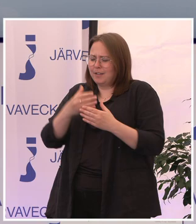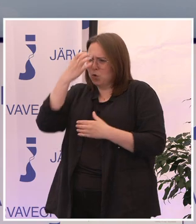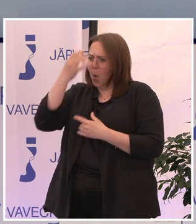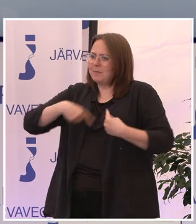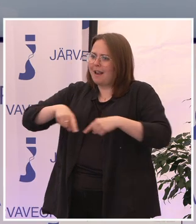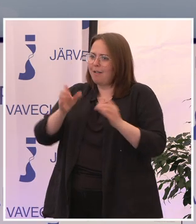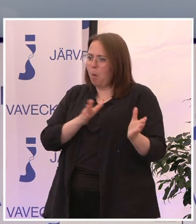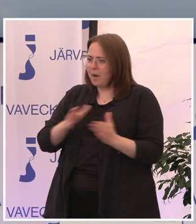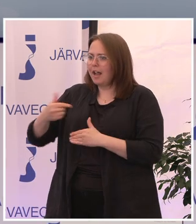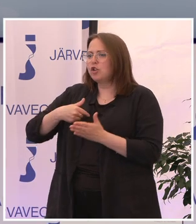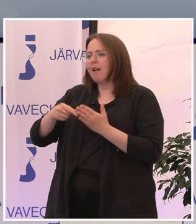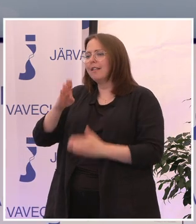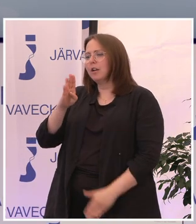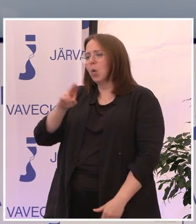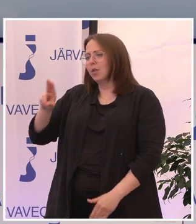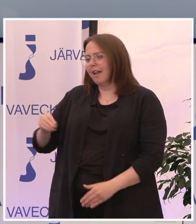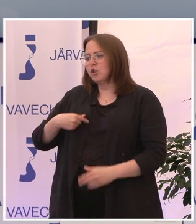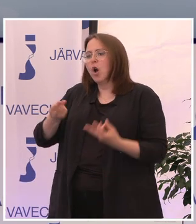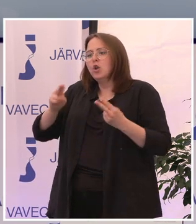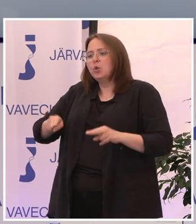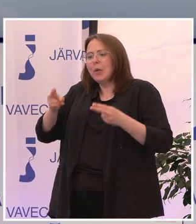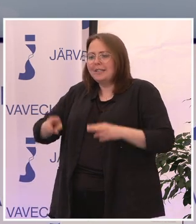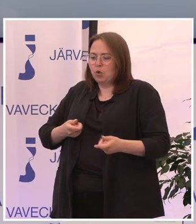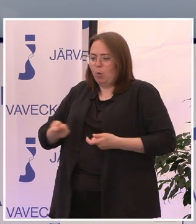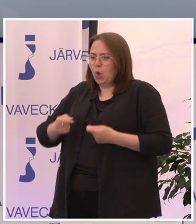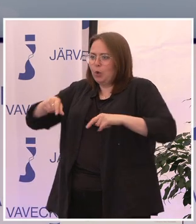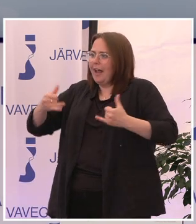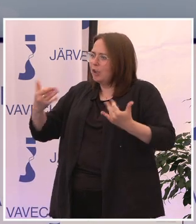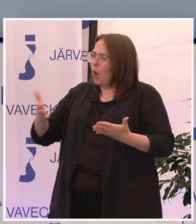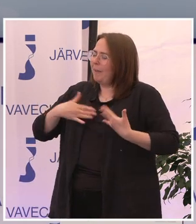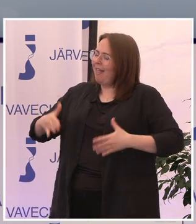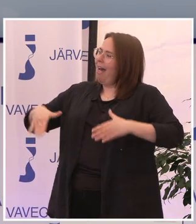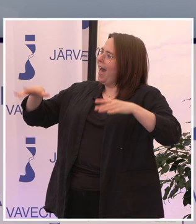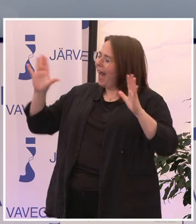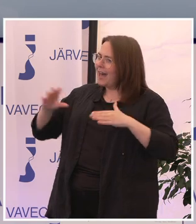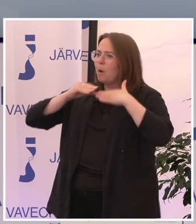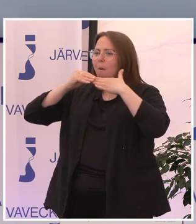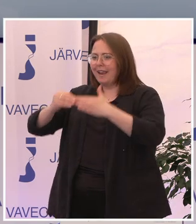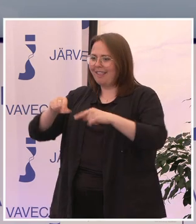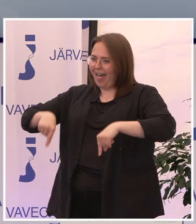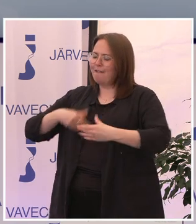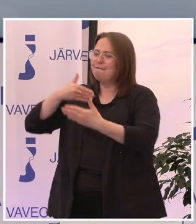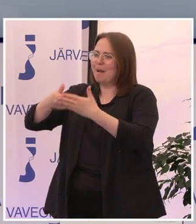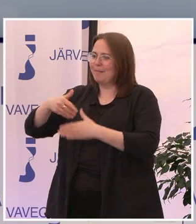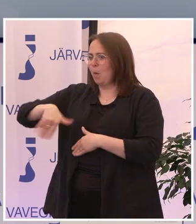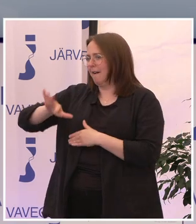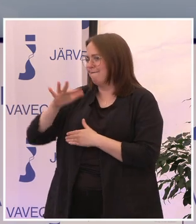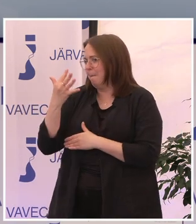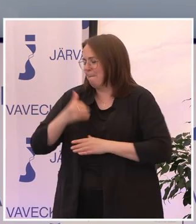Mitt namn är Donna Hariri, jag är jurist och moderator. De fått den stora äran att leda er här fram till klockan fem.